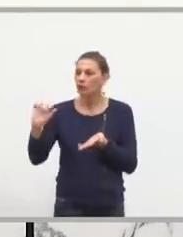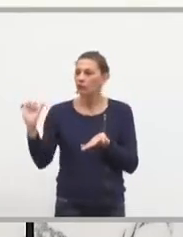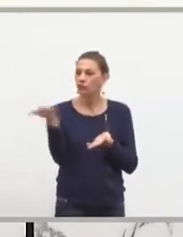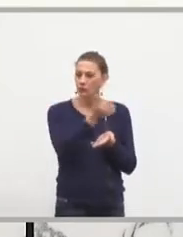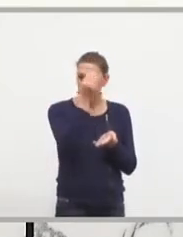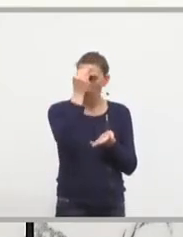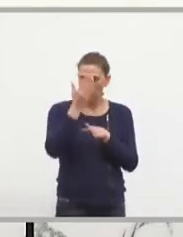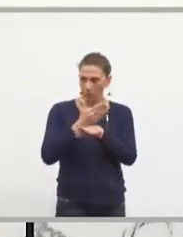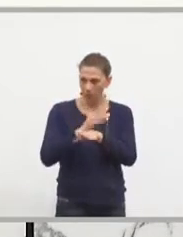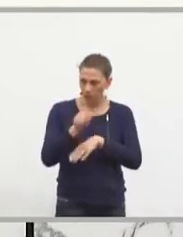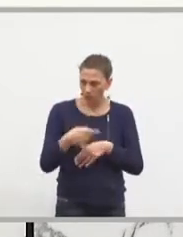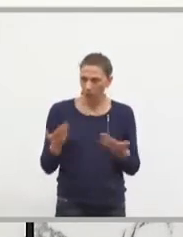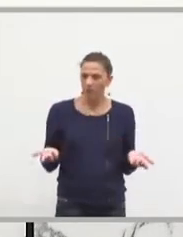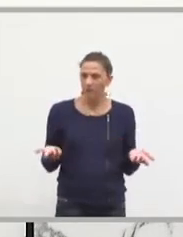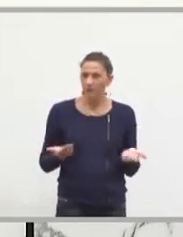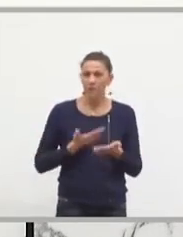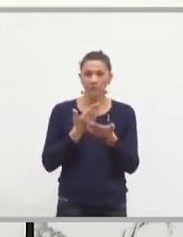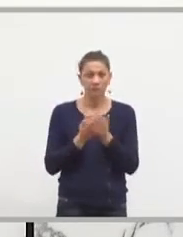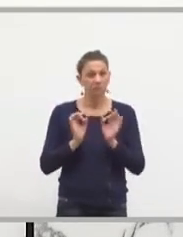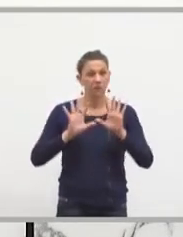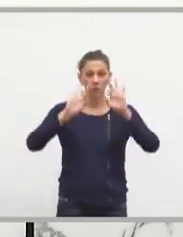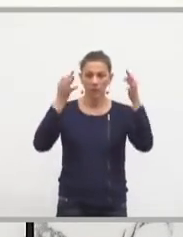Ça, c'est de la comptabilité de base.